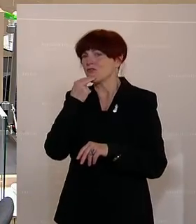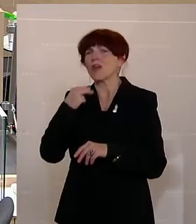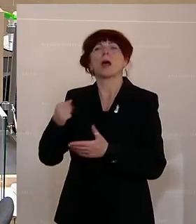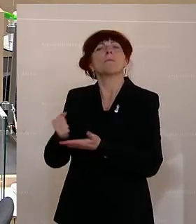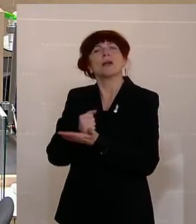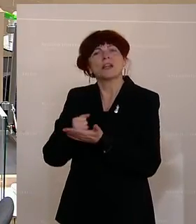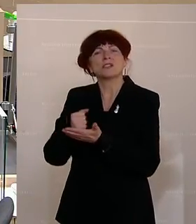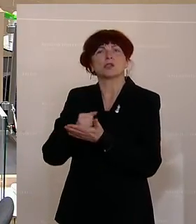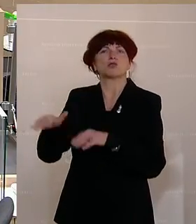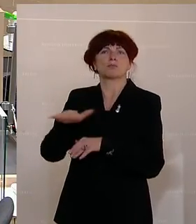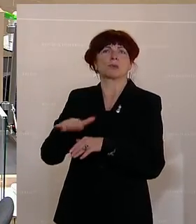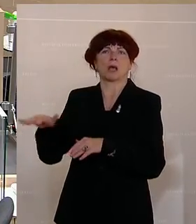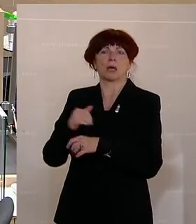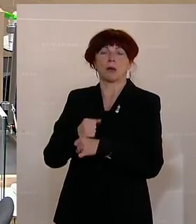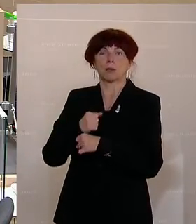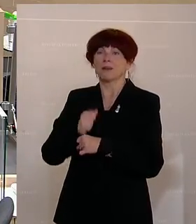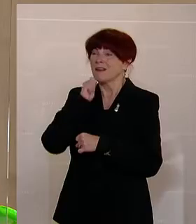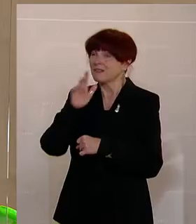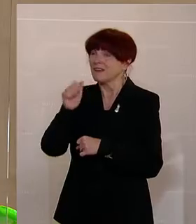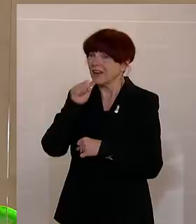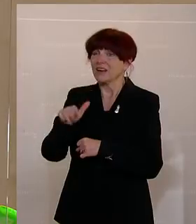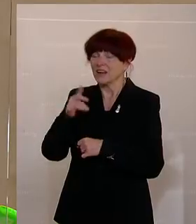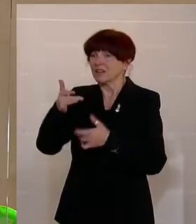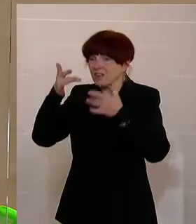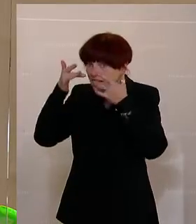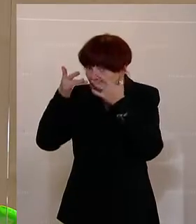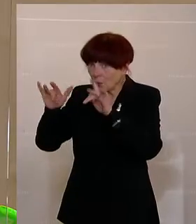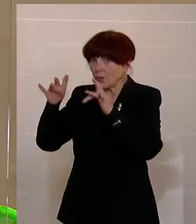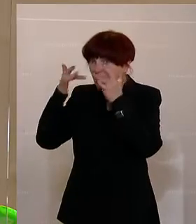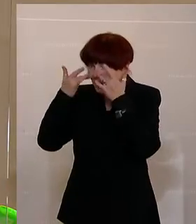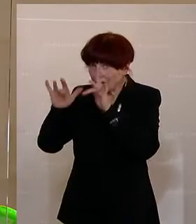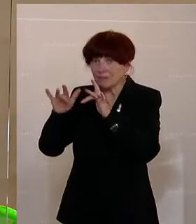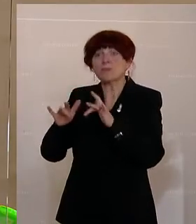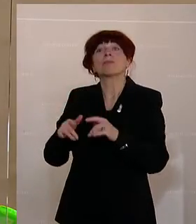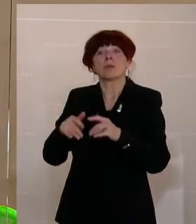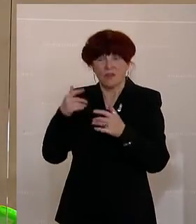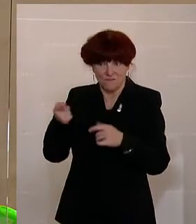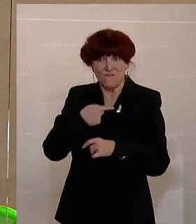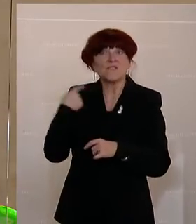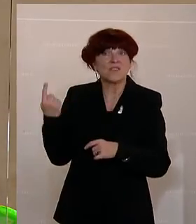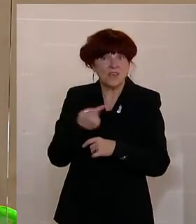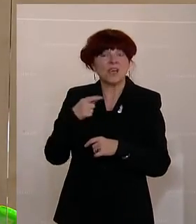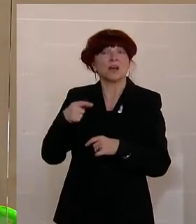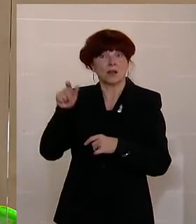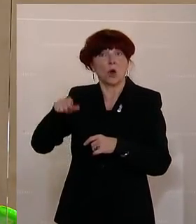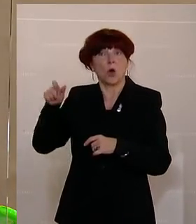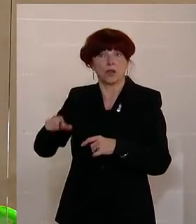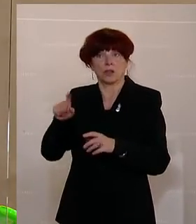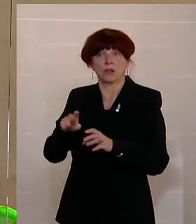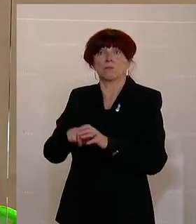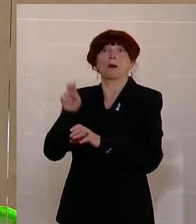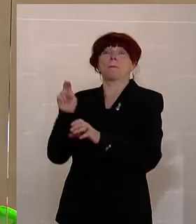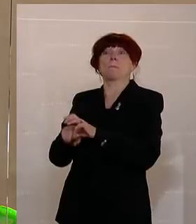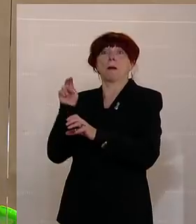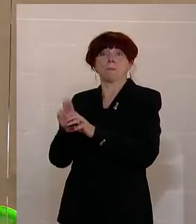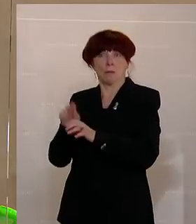die tagtäglich kündigen, also wir verlieren Leute, die, die noch da sind, sind am Limit oder